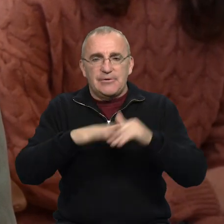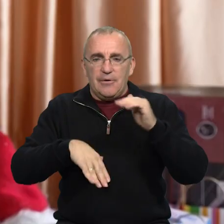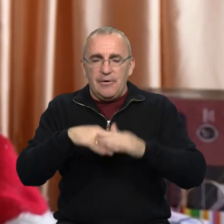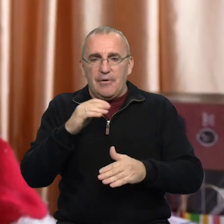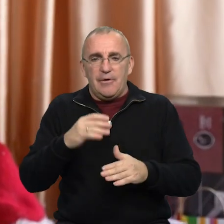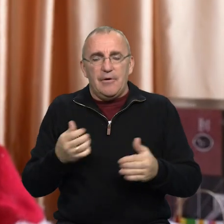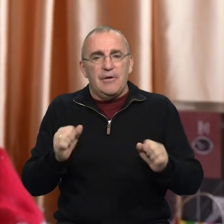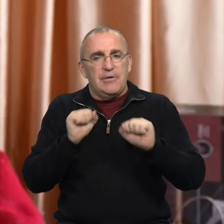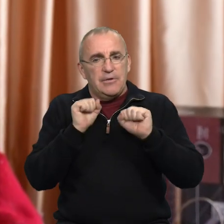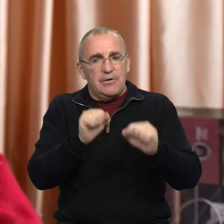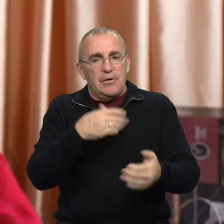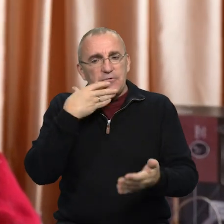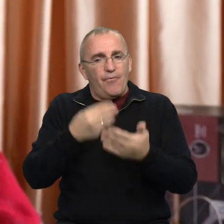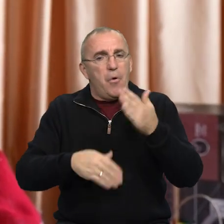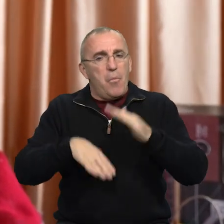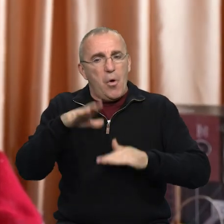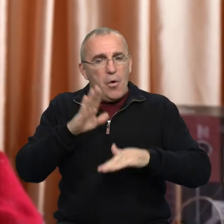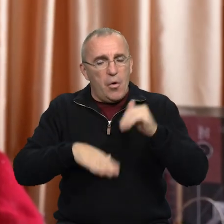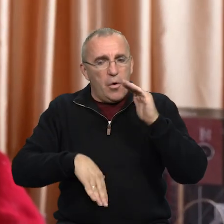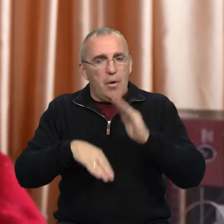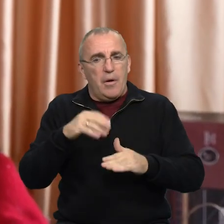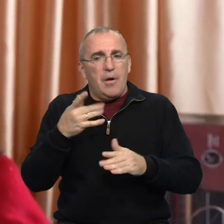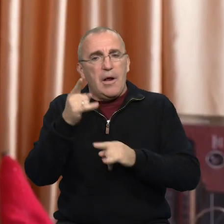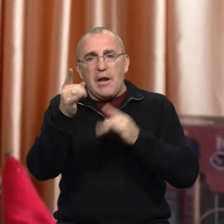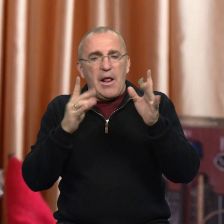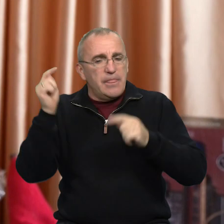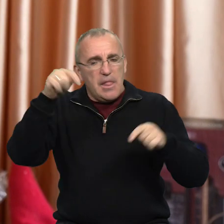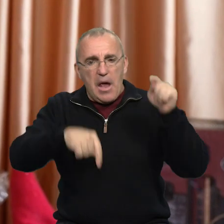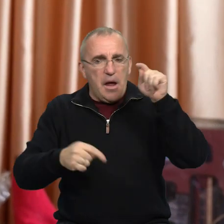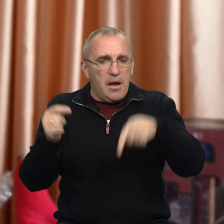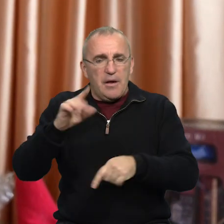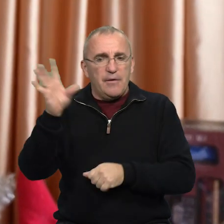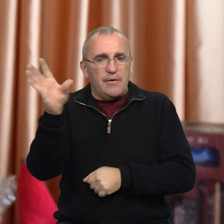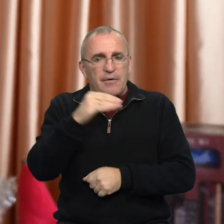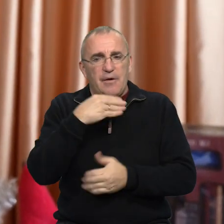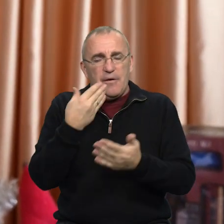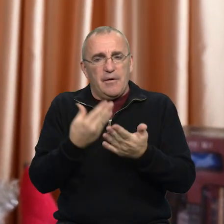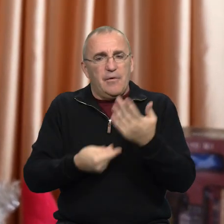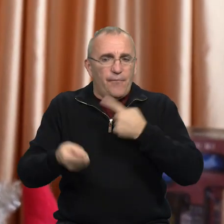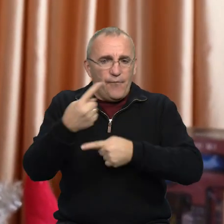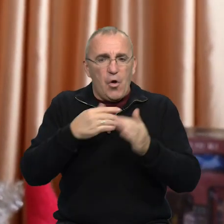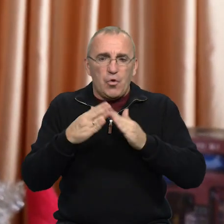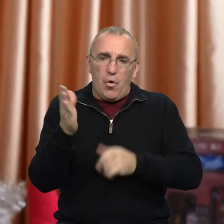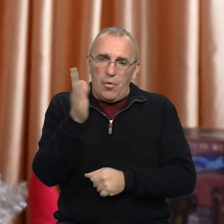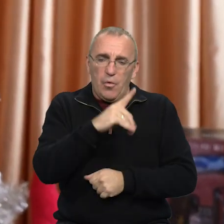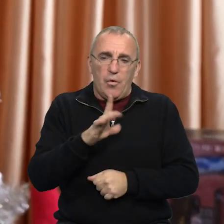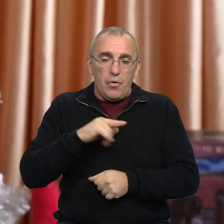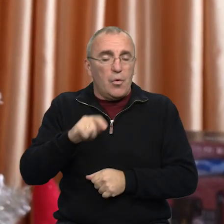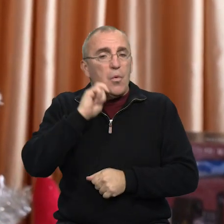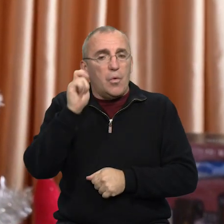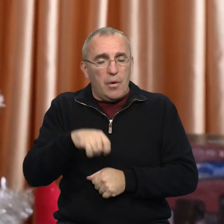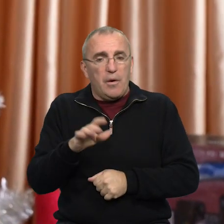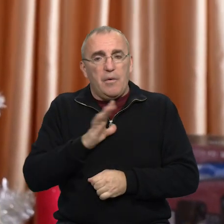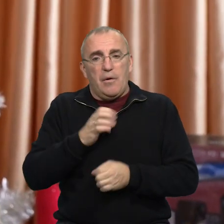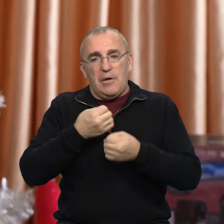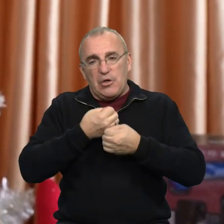руками. Закрийно, що не ви, своїми руками, Що вража ракета не падала, Що син по цьому ріші вернувся в дому, Що тут в